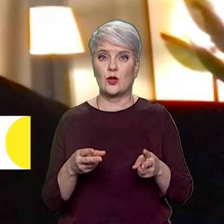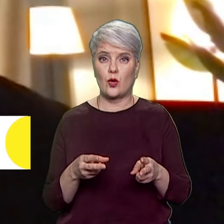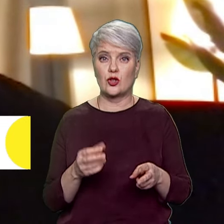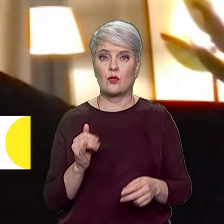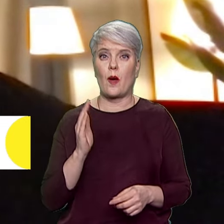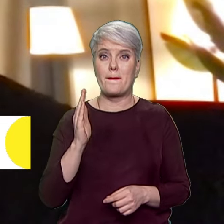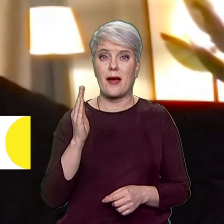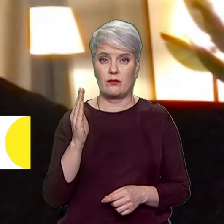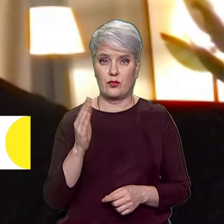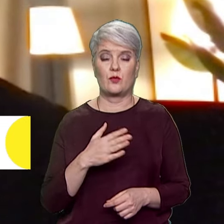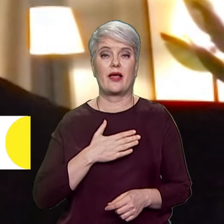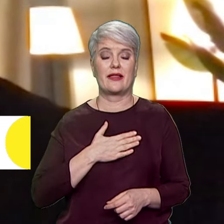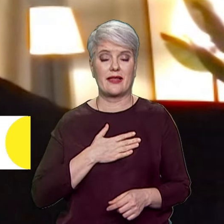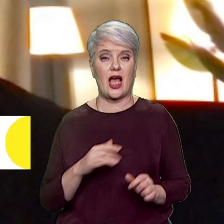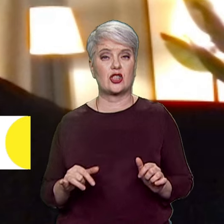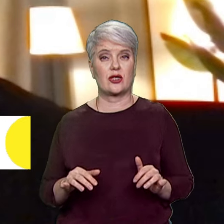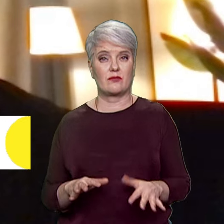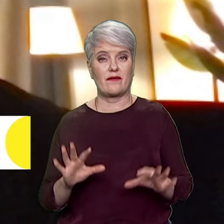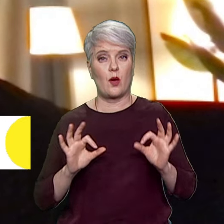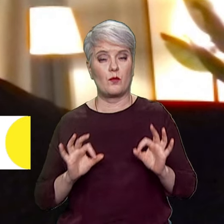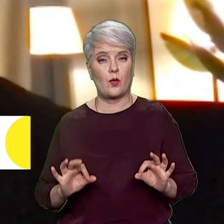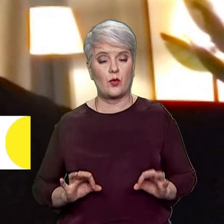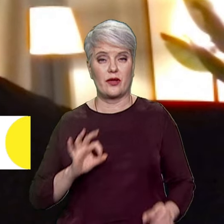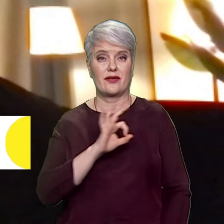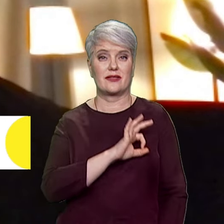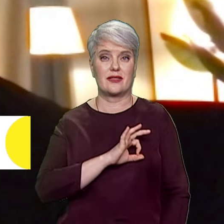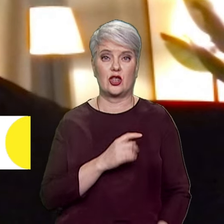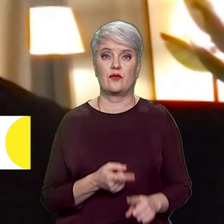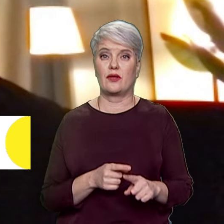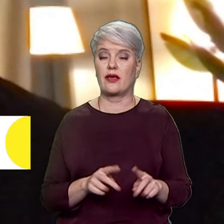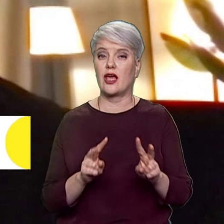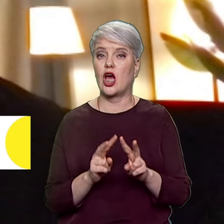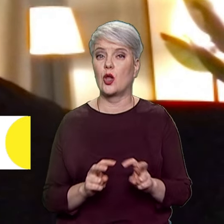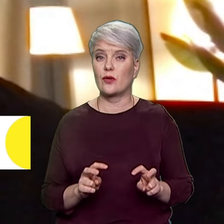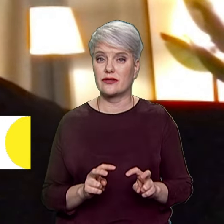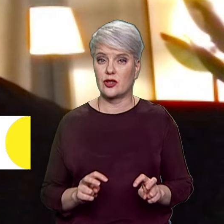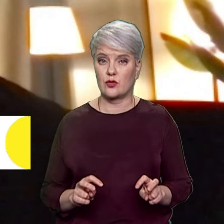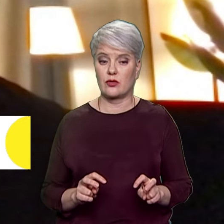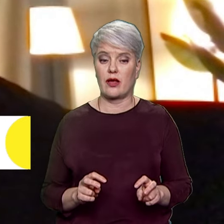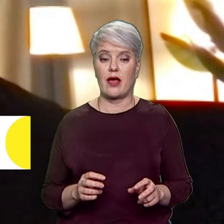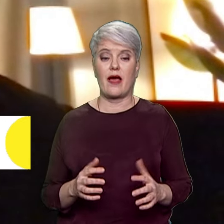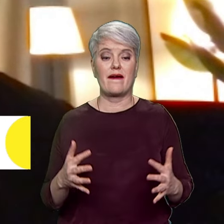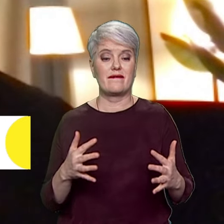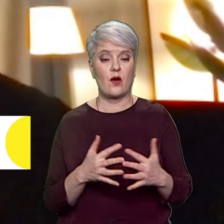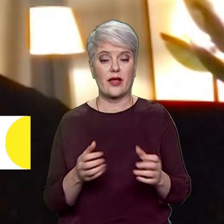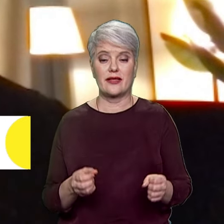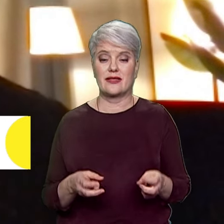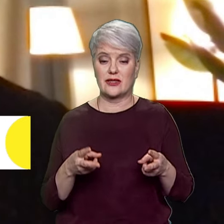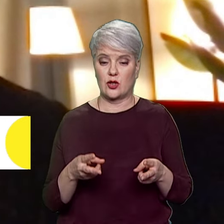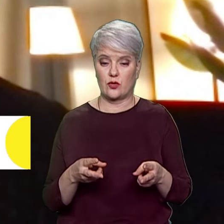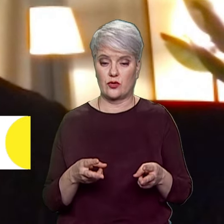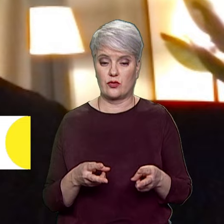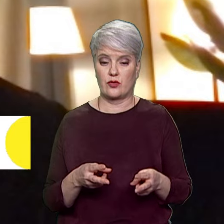майбутньому. Наша справа прокурорів і слідчих, які розслідують воєнні злочини, як